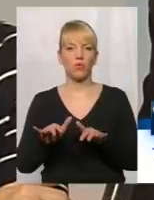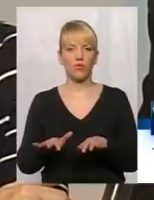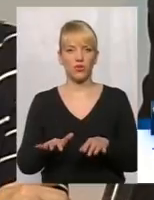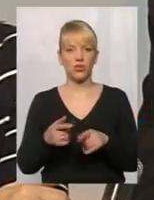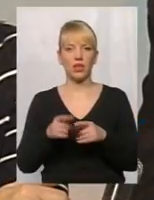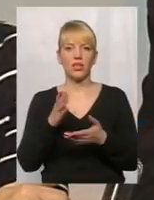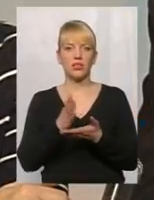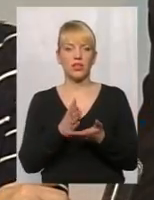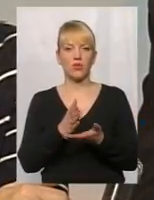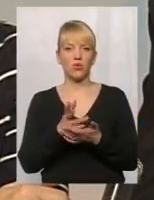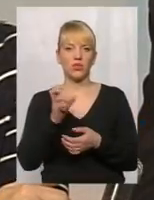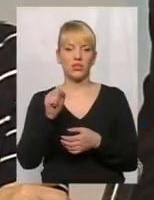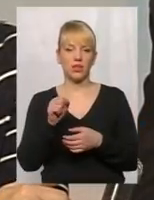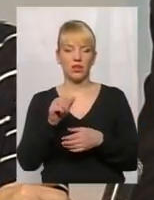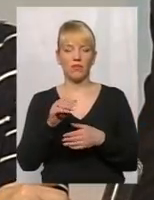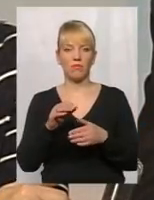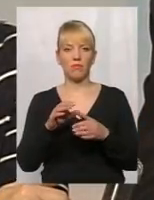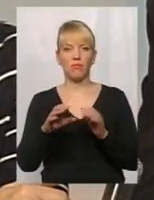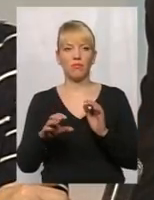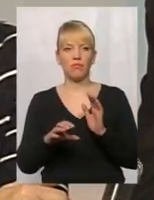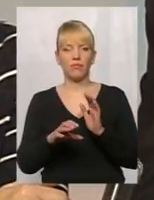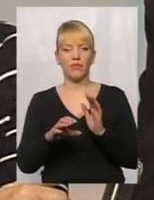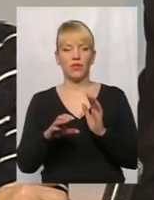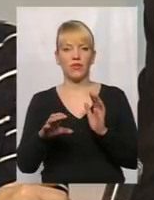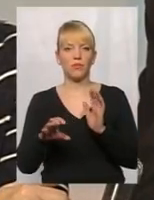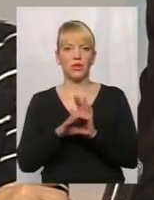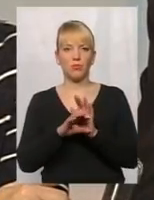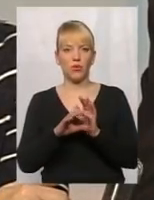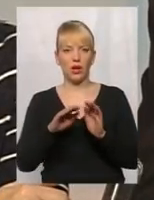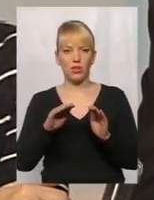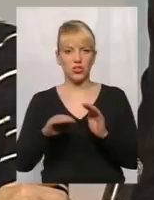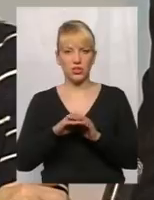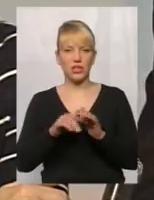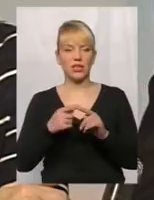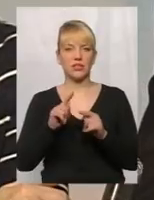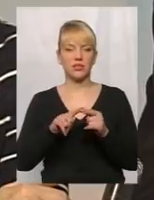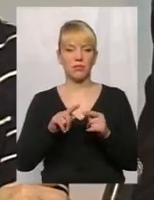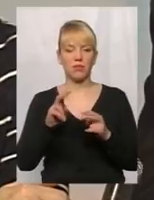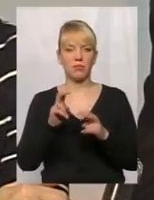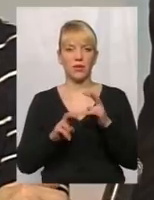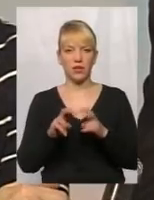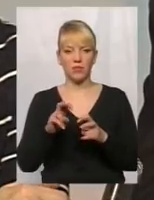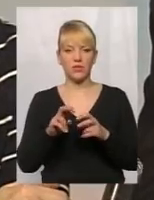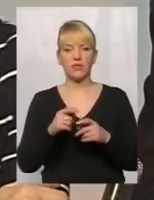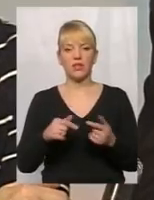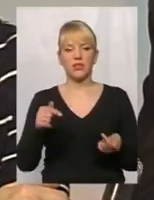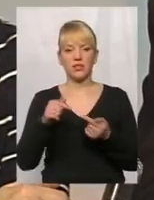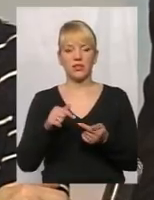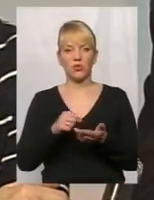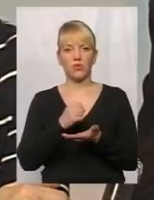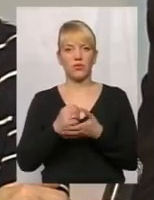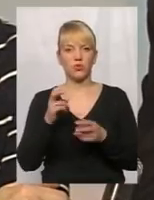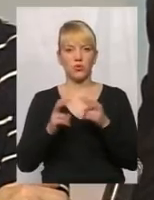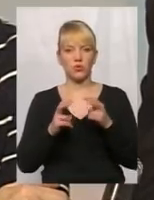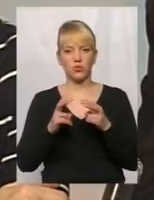знаходилось на збереженні підприємства. Згідно ухвали апеляційного суду, міста Києва 10 березня минулого